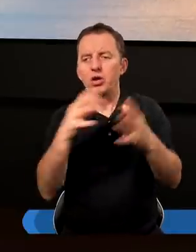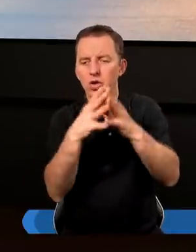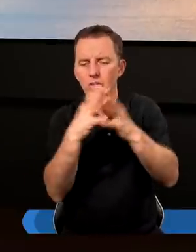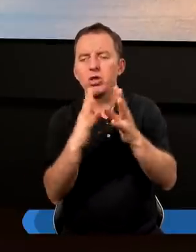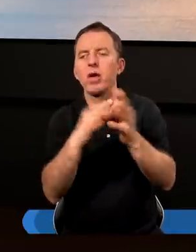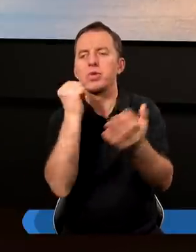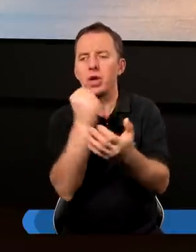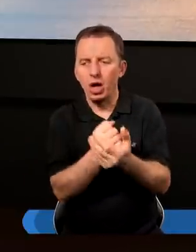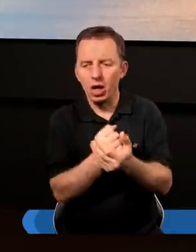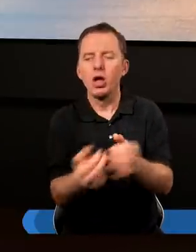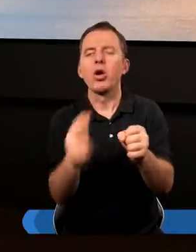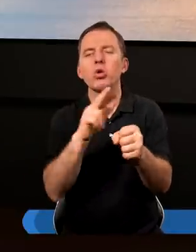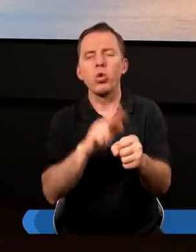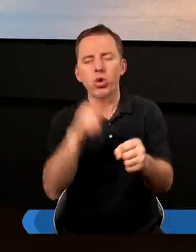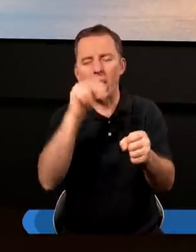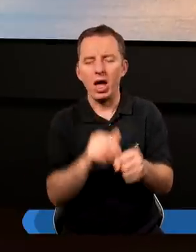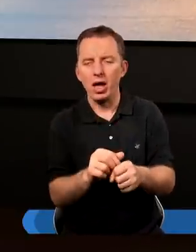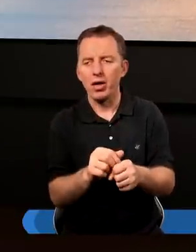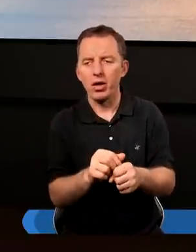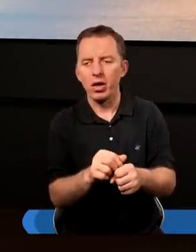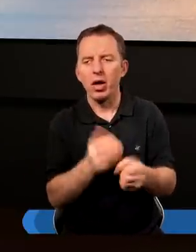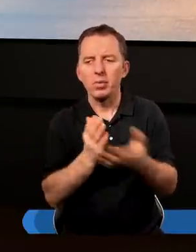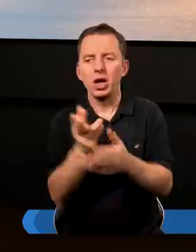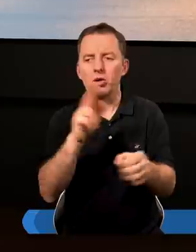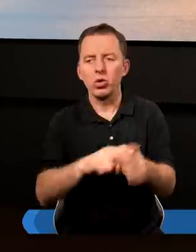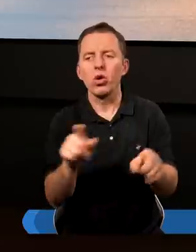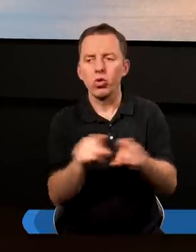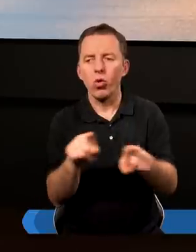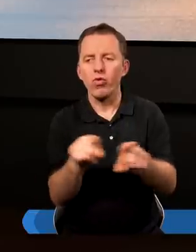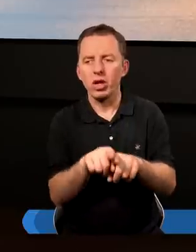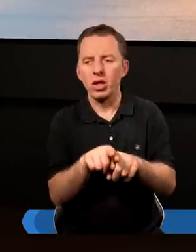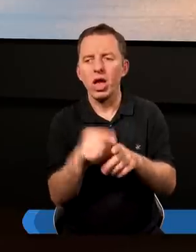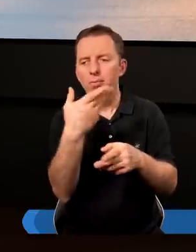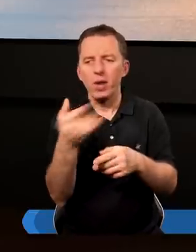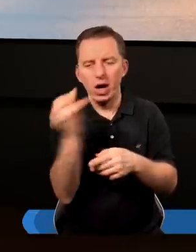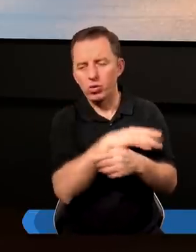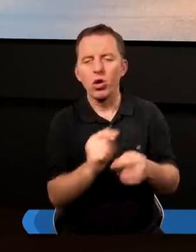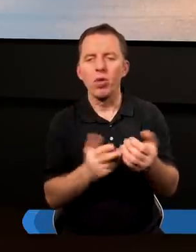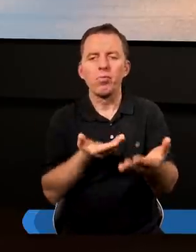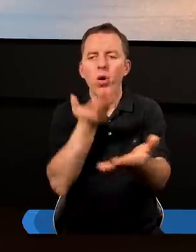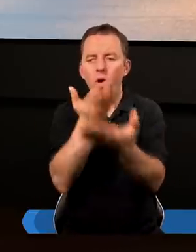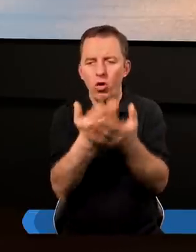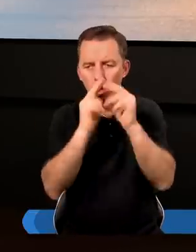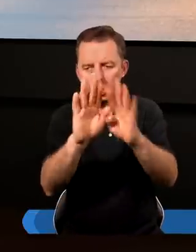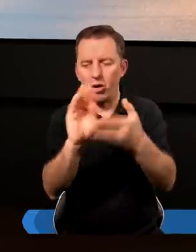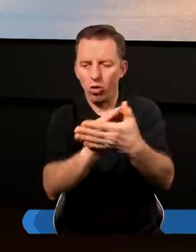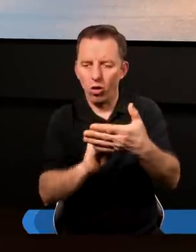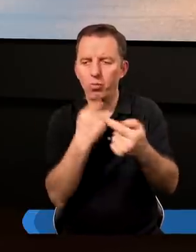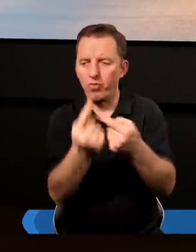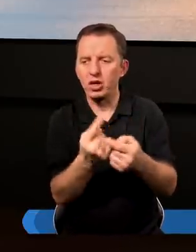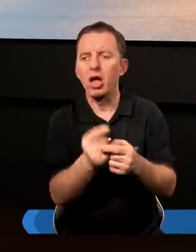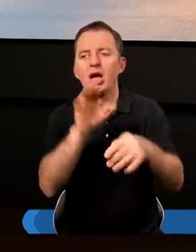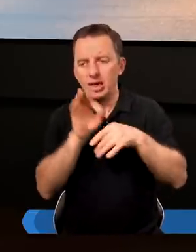przykazanie, które przed chwilą również Mariusz przytoczył, ono